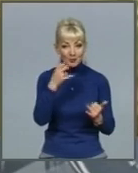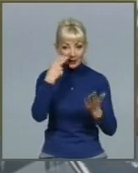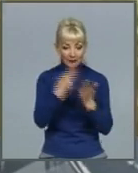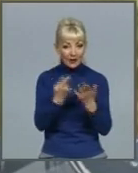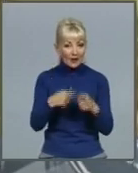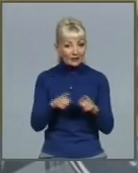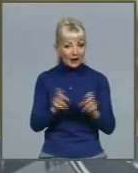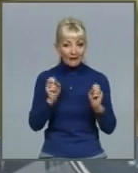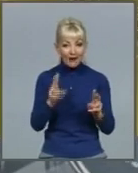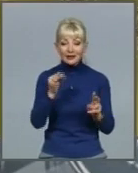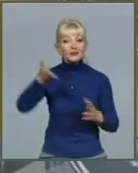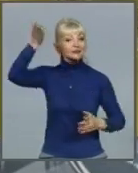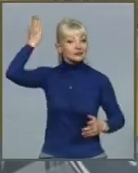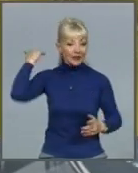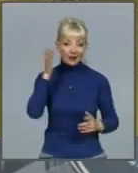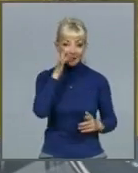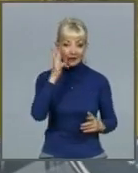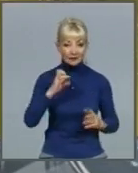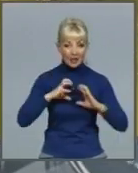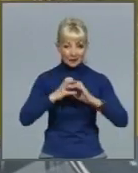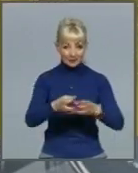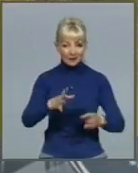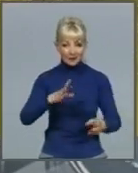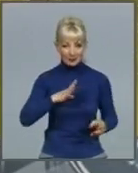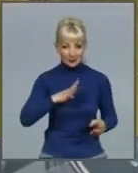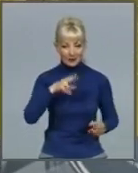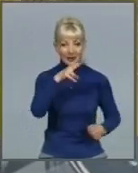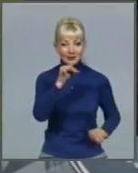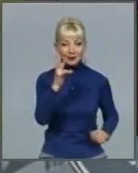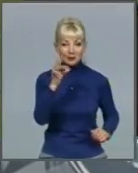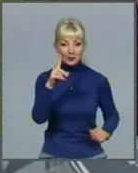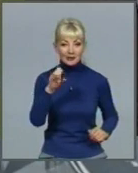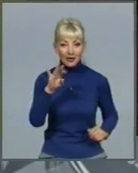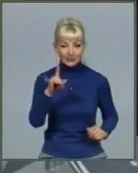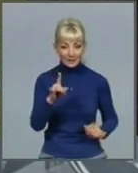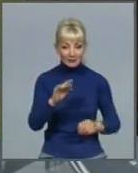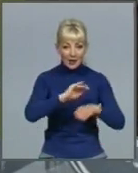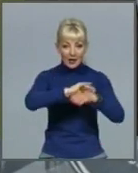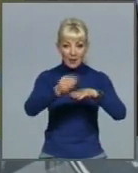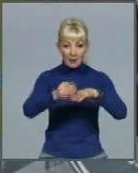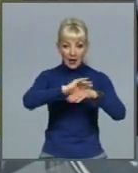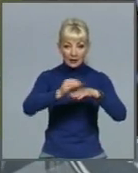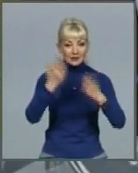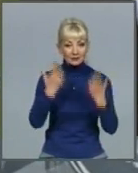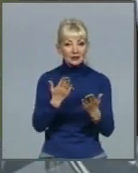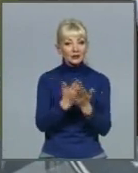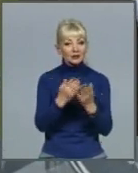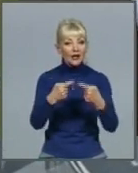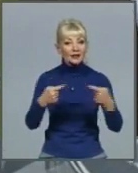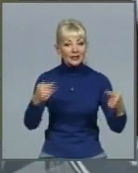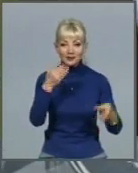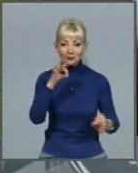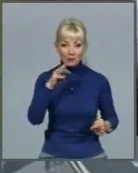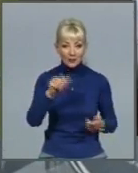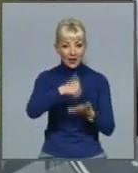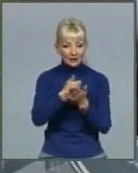часи, коли на землі панували динозаври. Панцирі цих рептилій мають різні форми, але найголовніше – вони захищають їх